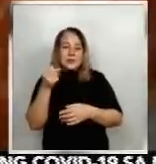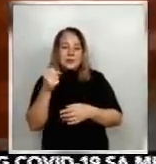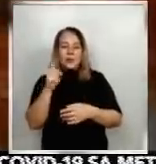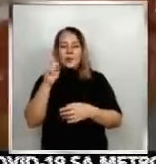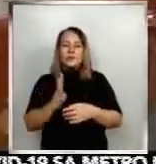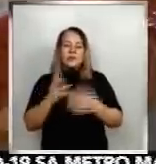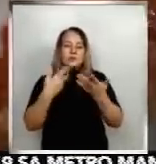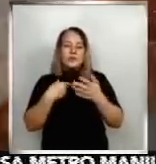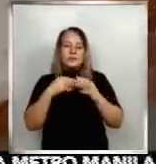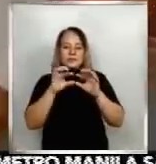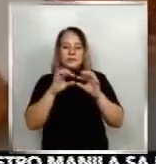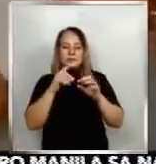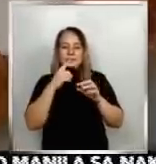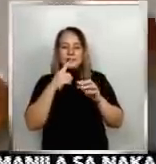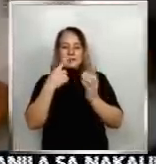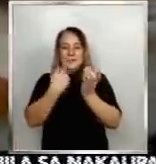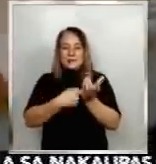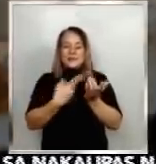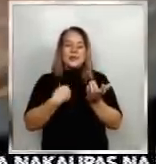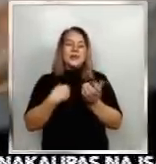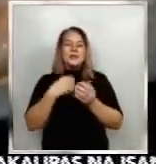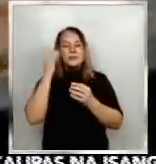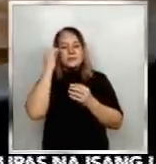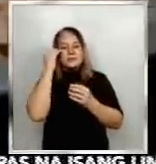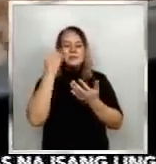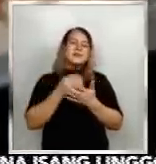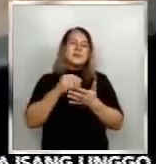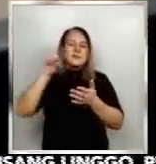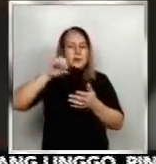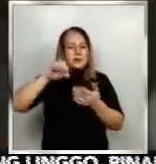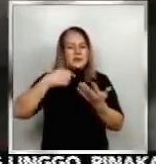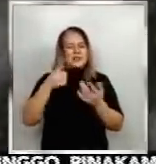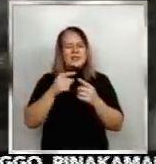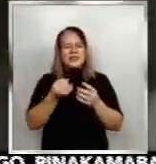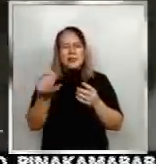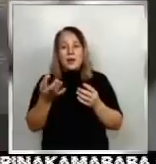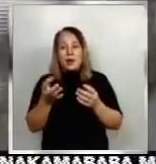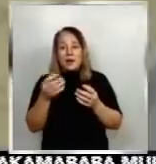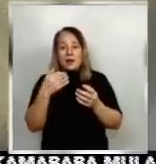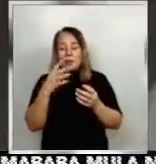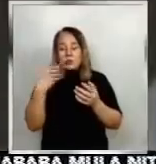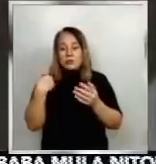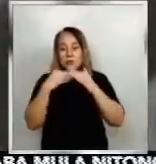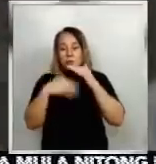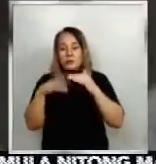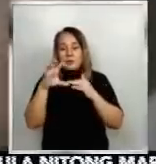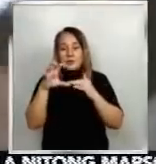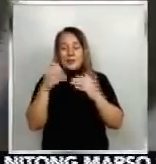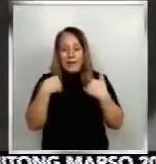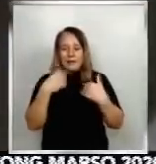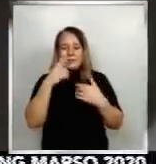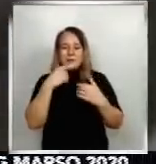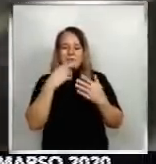Kailangan din ng sibuyas, bawang at paminta. Wala pang limandaan, may spaghetti ka na. Balak din daw niya magpansit sa halagang